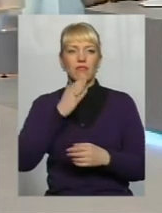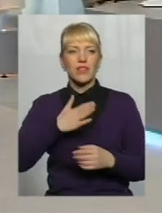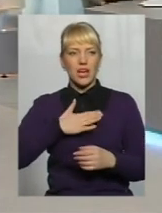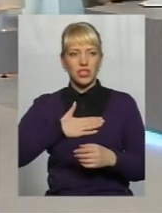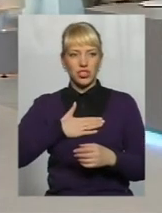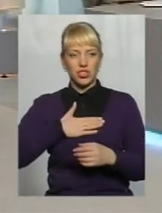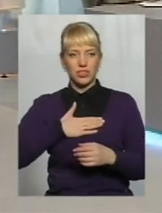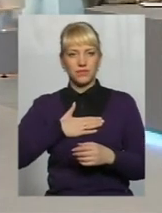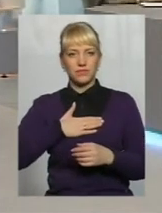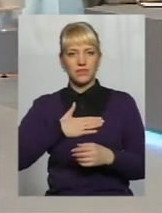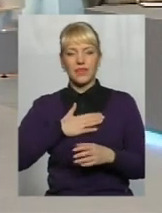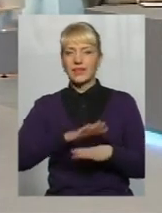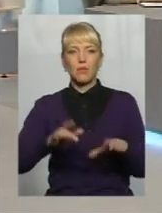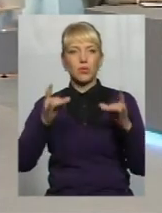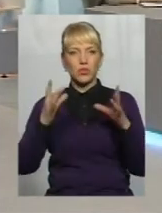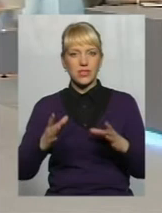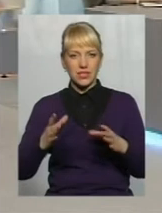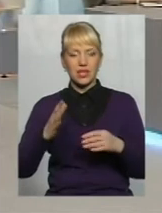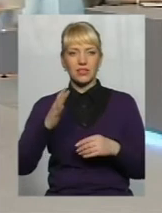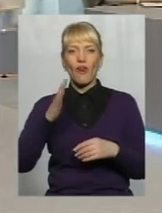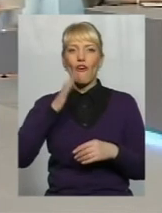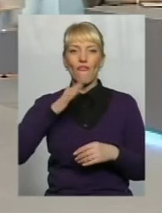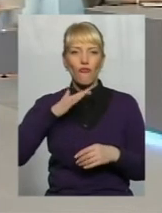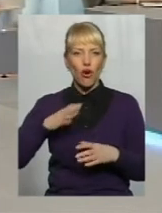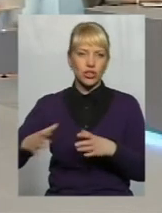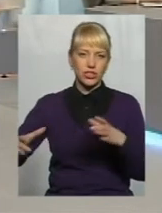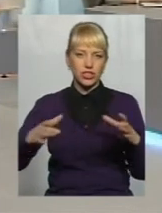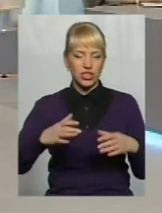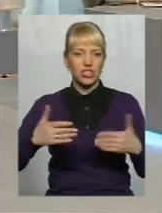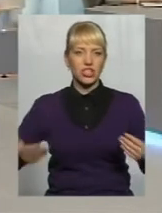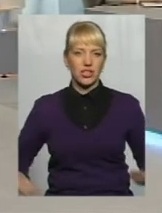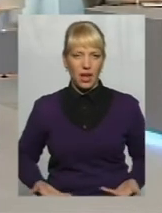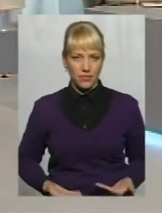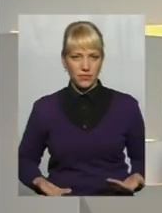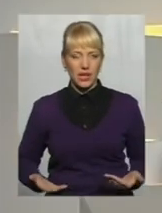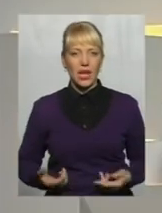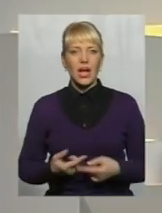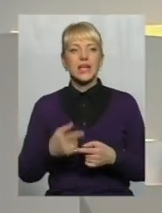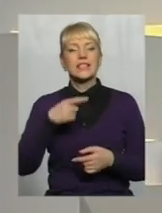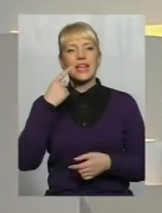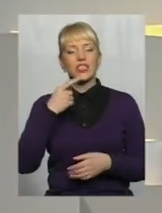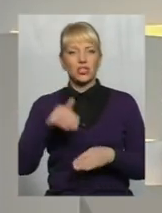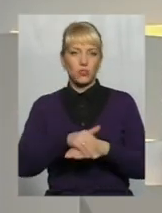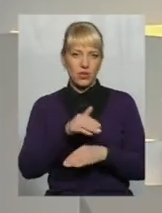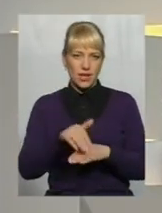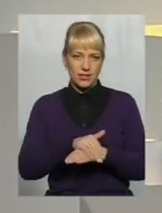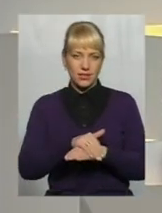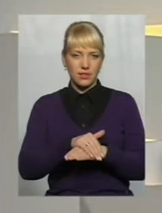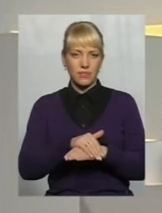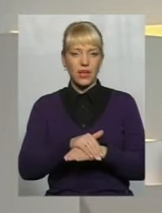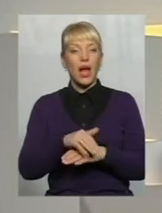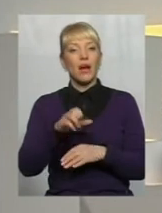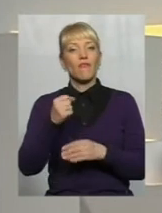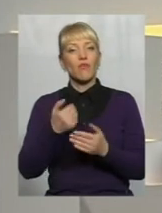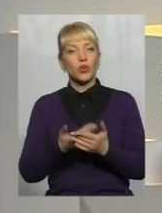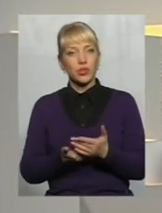такій непростій воді нашого життя нинішнього Скажіть, будь ласка, от